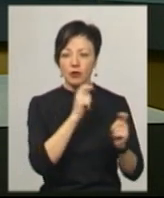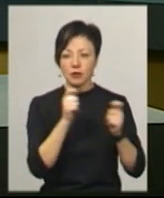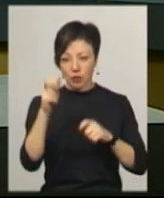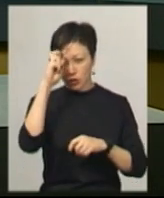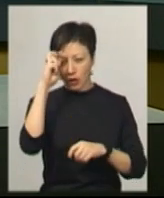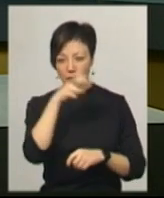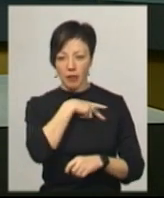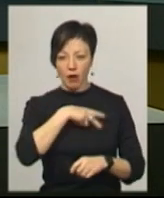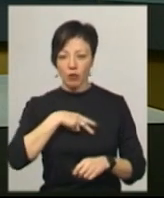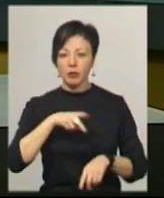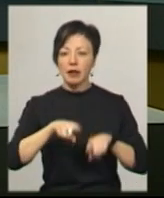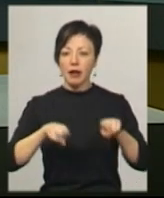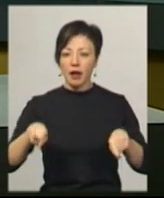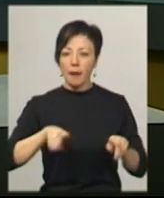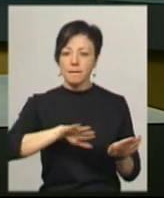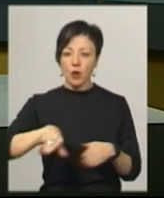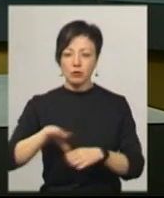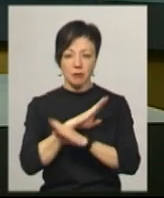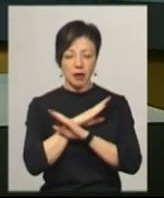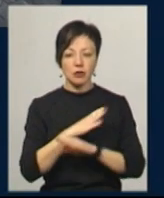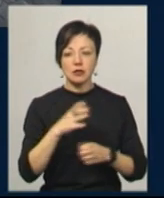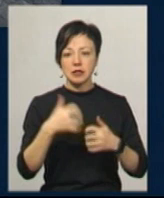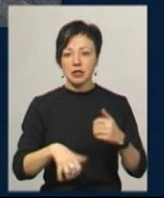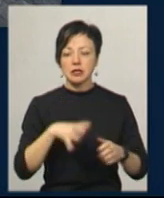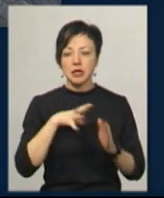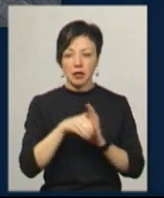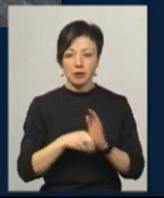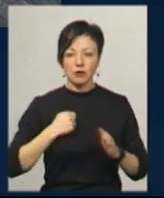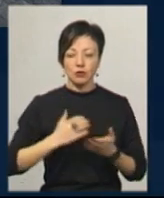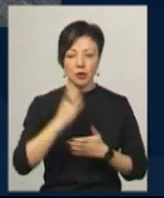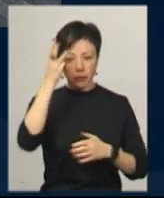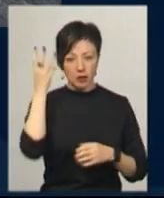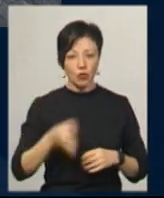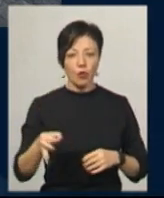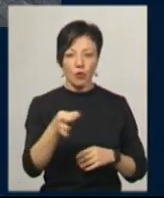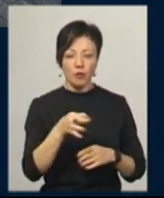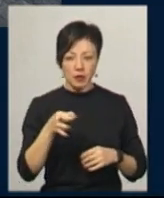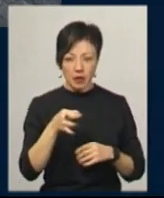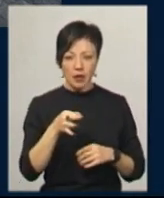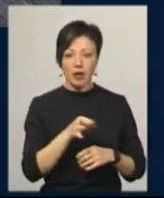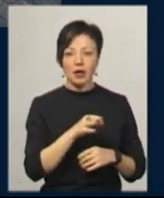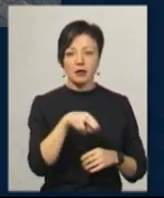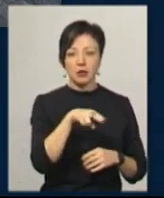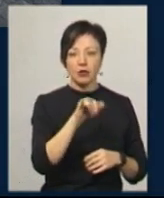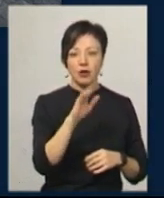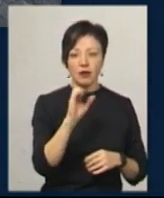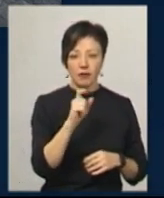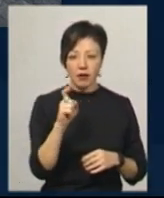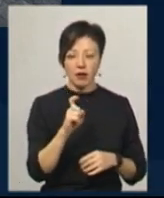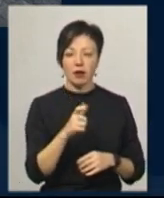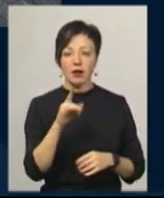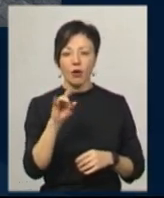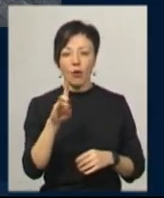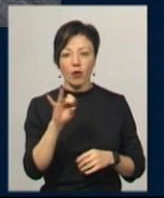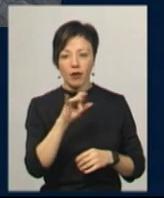державними нагородами, деяких посмертно. Серед загиблих військовослужбовців із Хмельницької області – хмельничанин Дмитро Івах, Василє